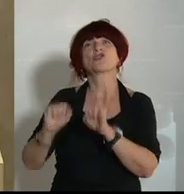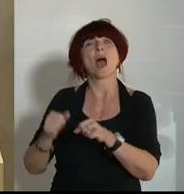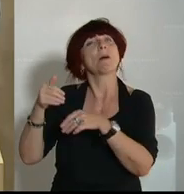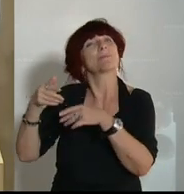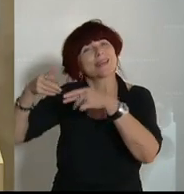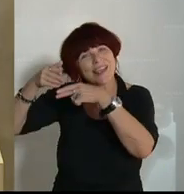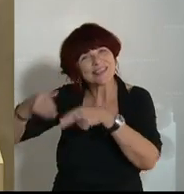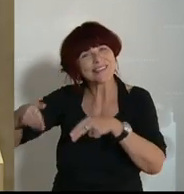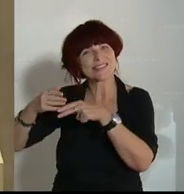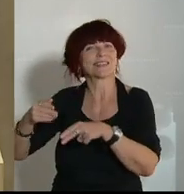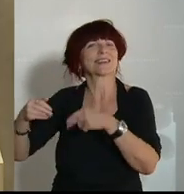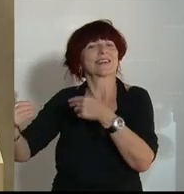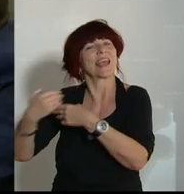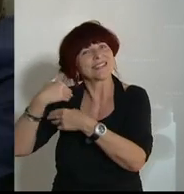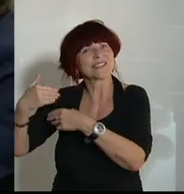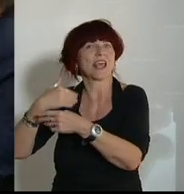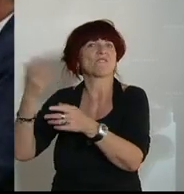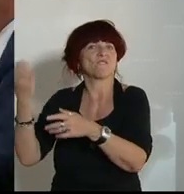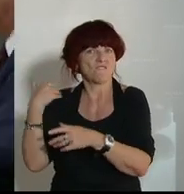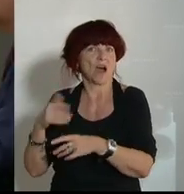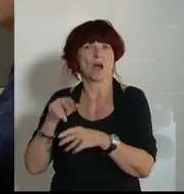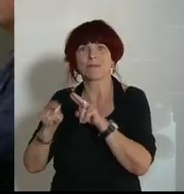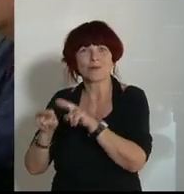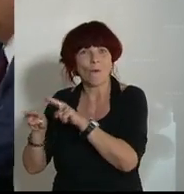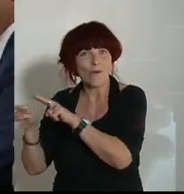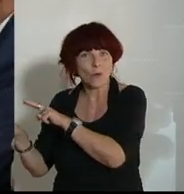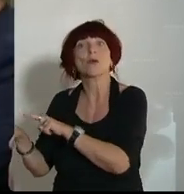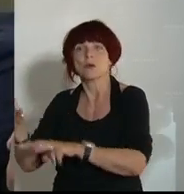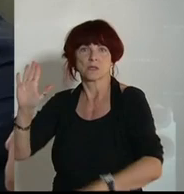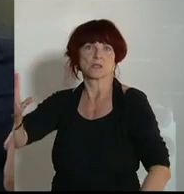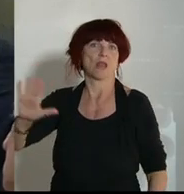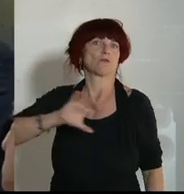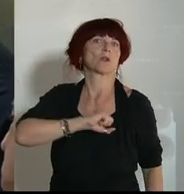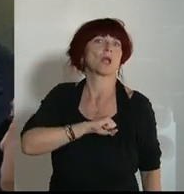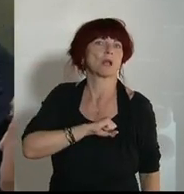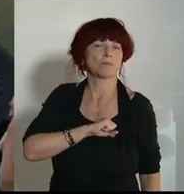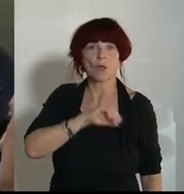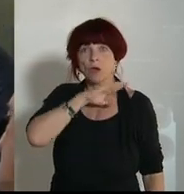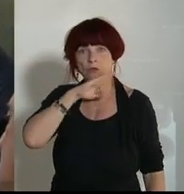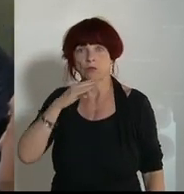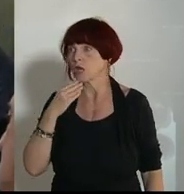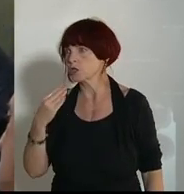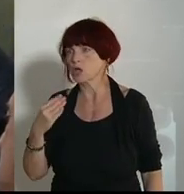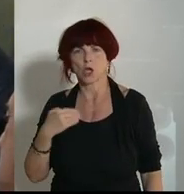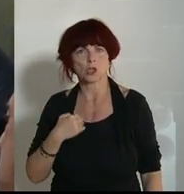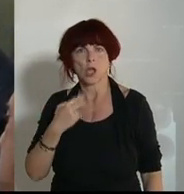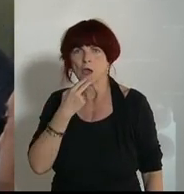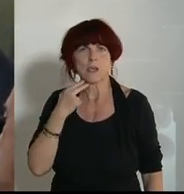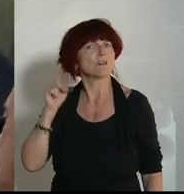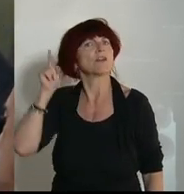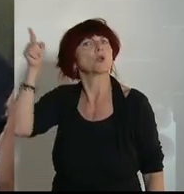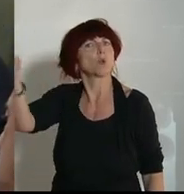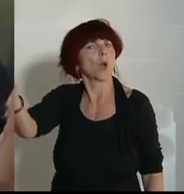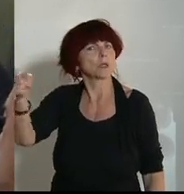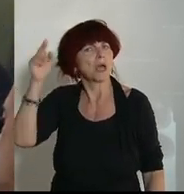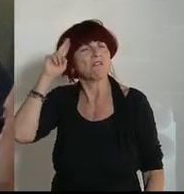haben, diese Stammgäste betreut haben, die werden natürlich profitieren, weil viele sagen, wir fahren dorthin, wo wir zufrieden waren,